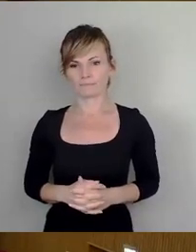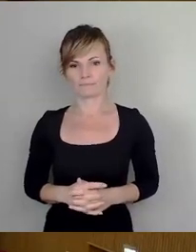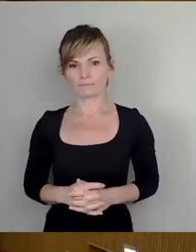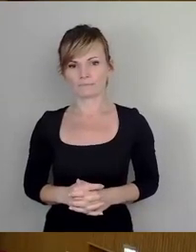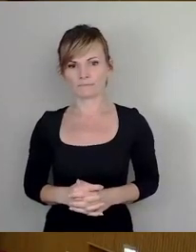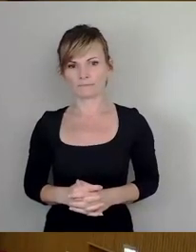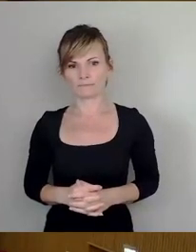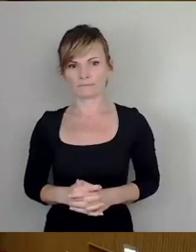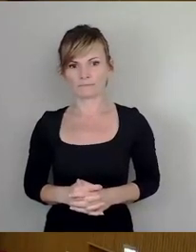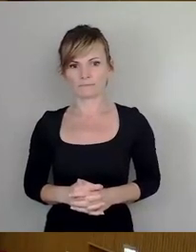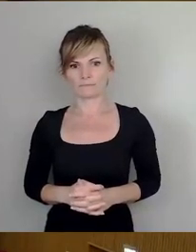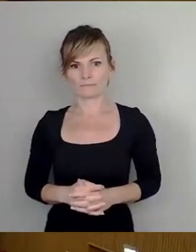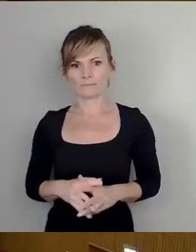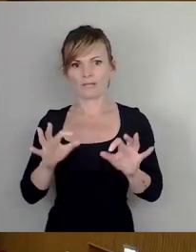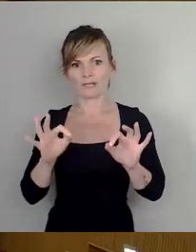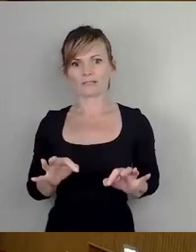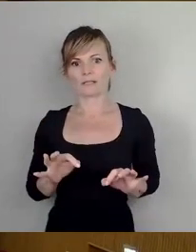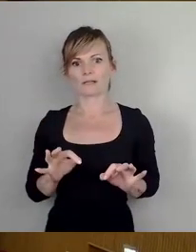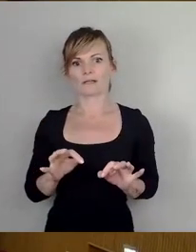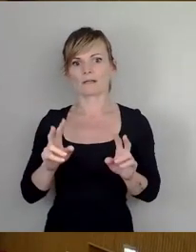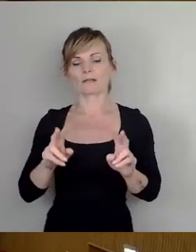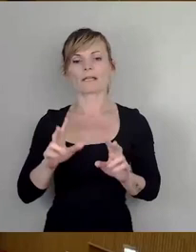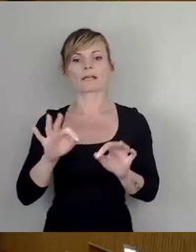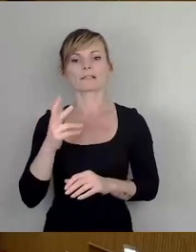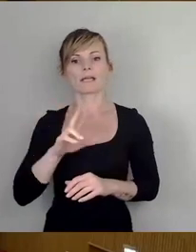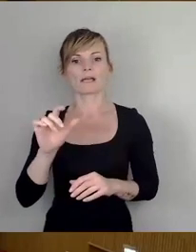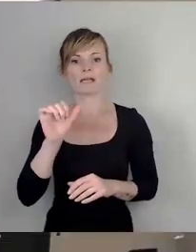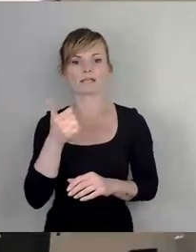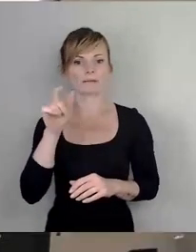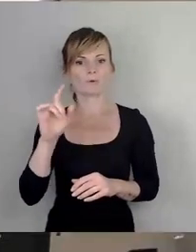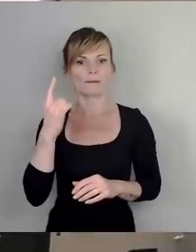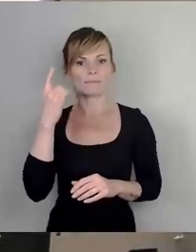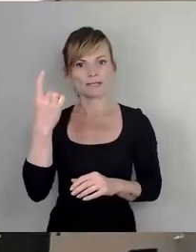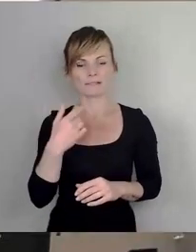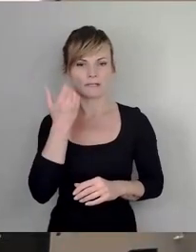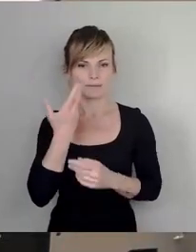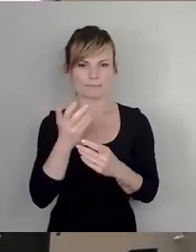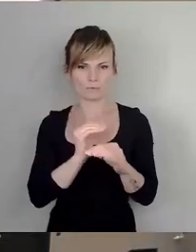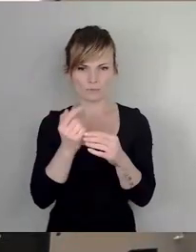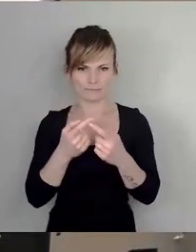Sehr geehrter Herr Bürgermeister, liebe Kolleginnen und Kollegen,